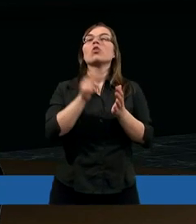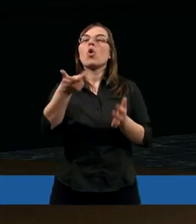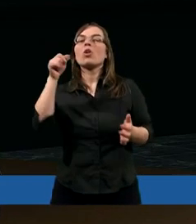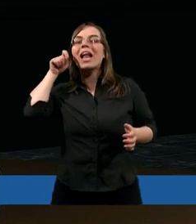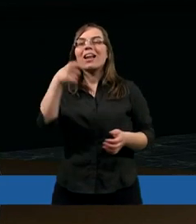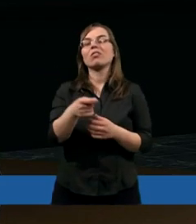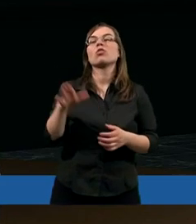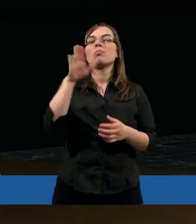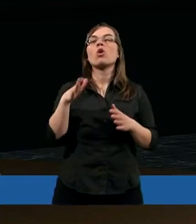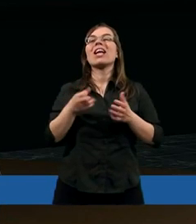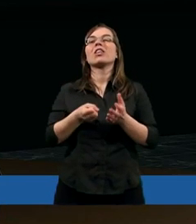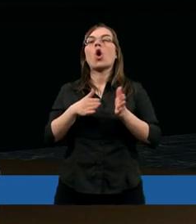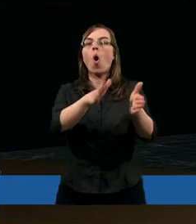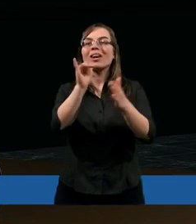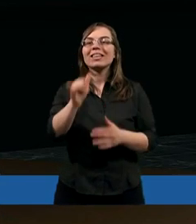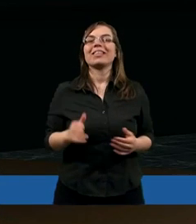u nas udało w zborze zrobić,